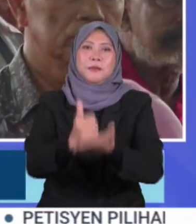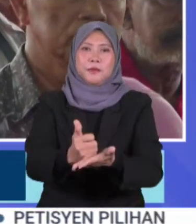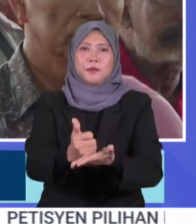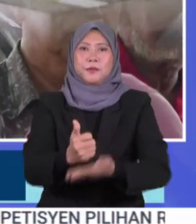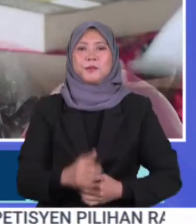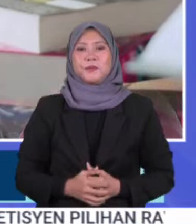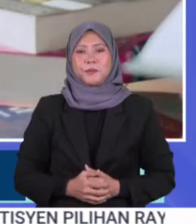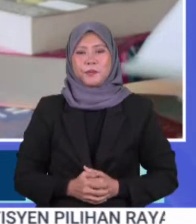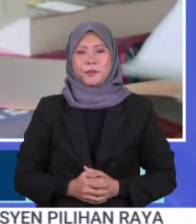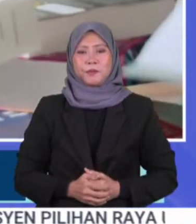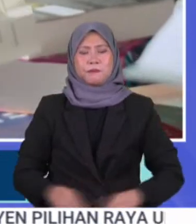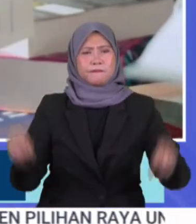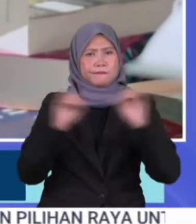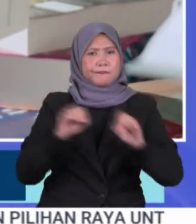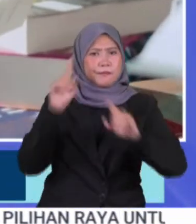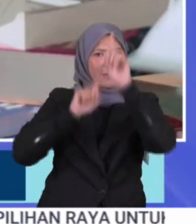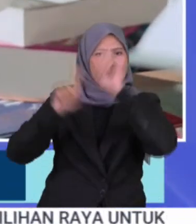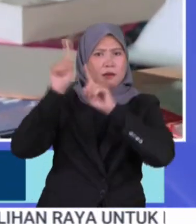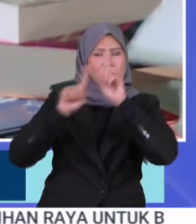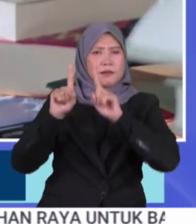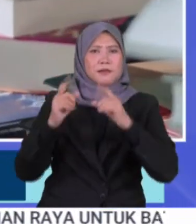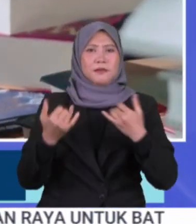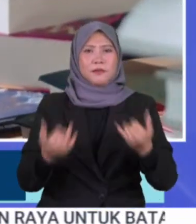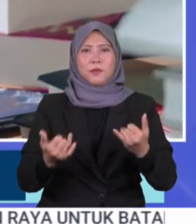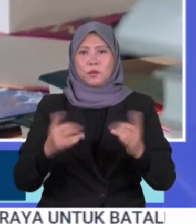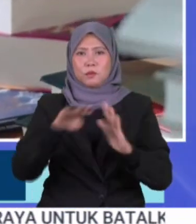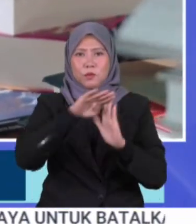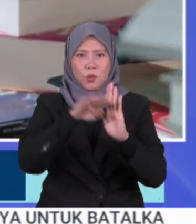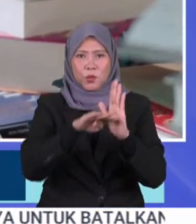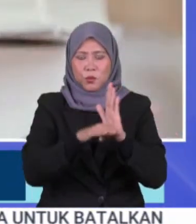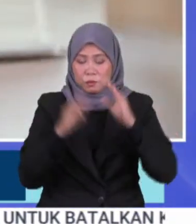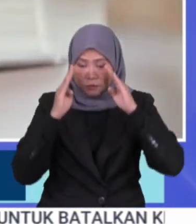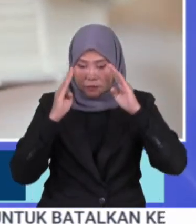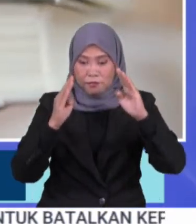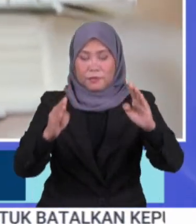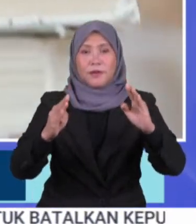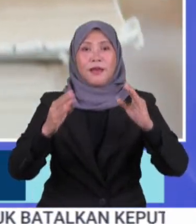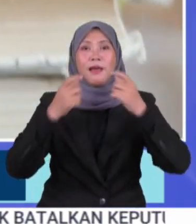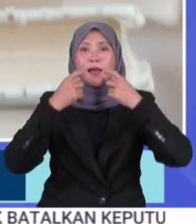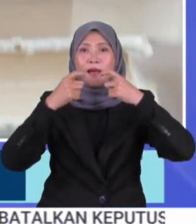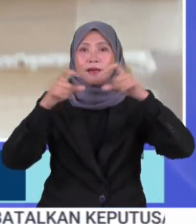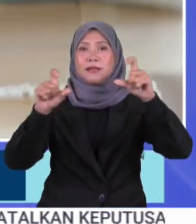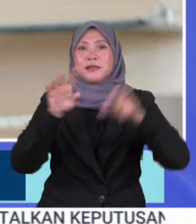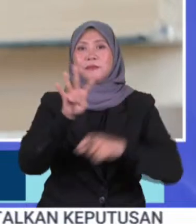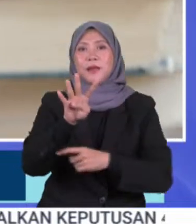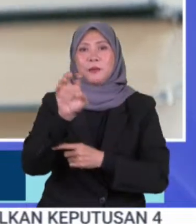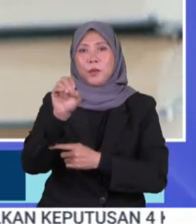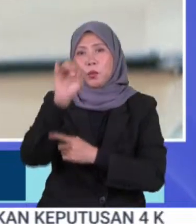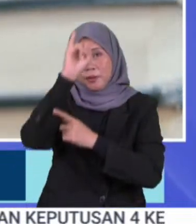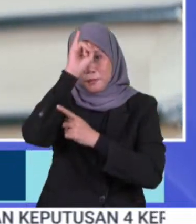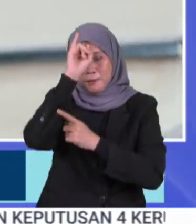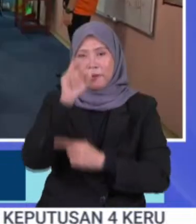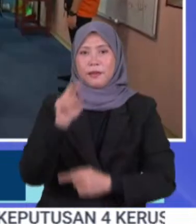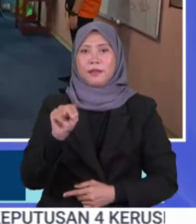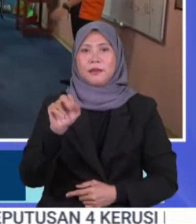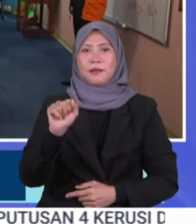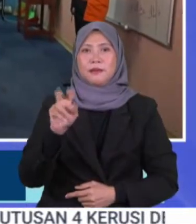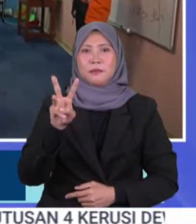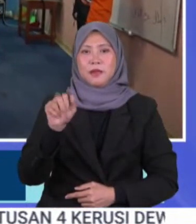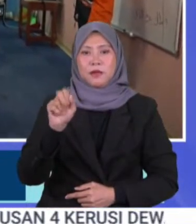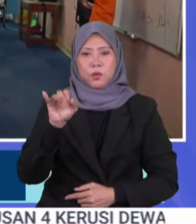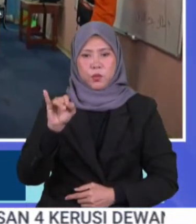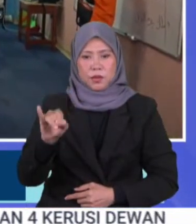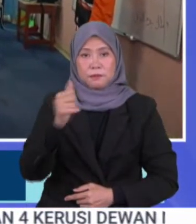Tidak ada sebab untuk mempolemikkan modul penghayatan hadis 40 Imam Nawawi Persyarah Kanan Yusim